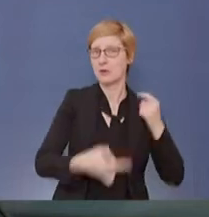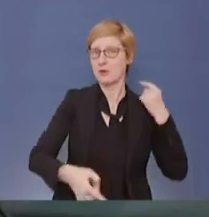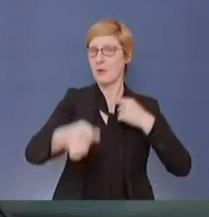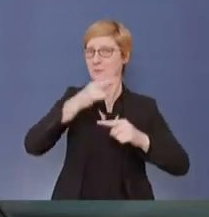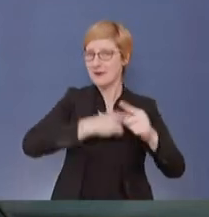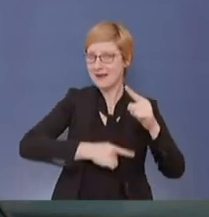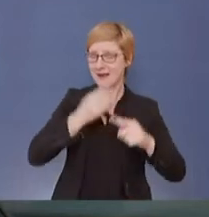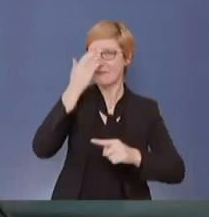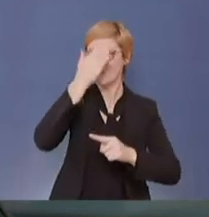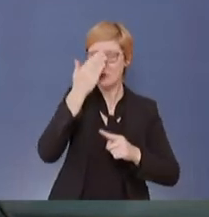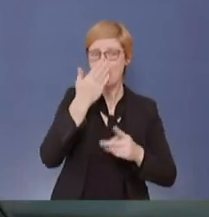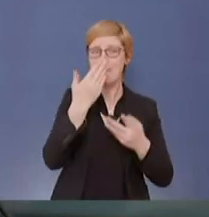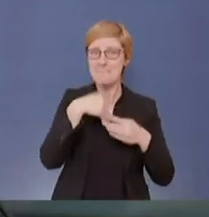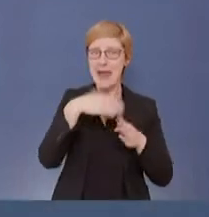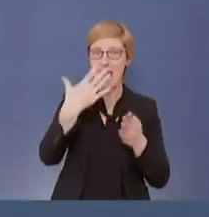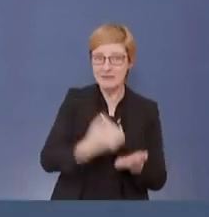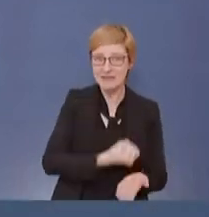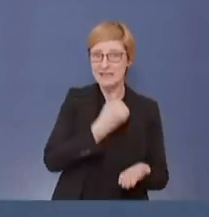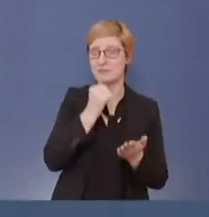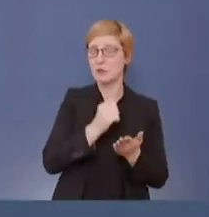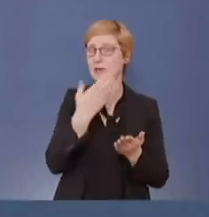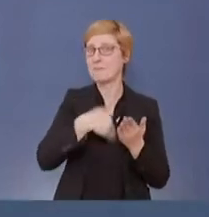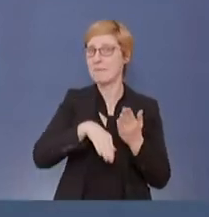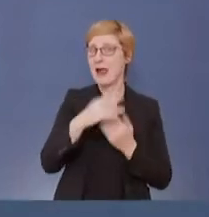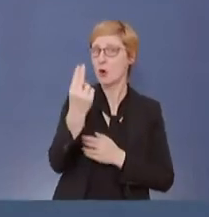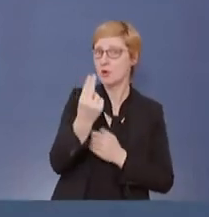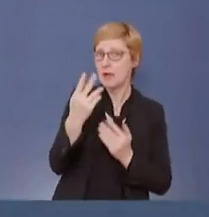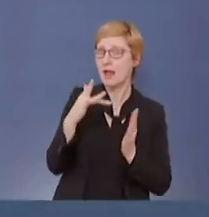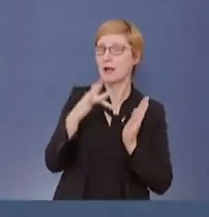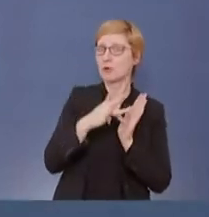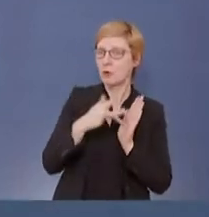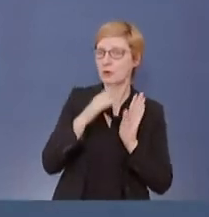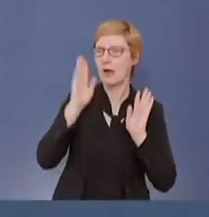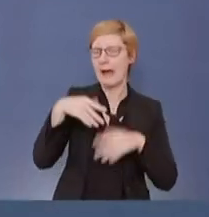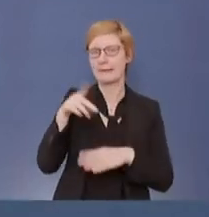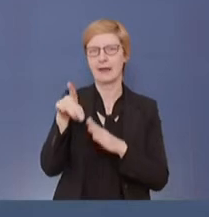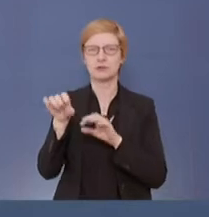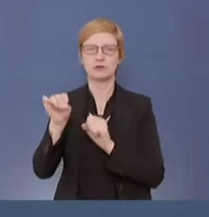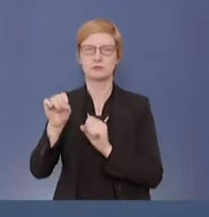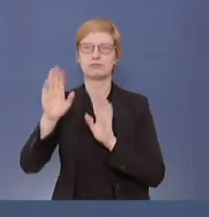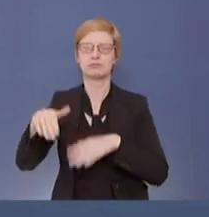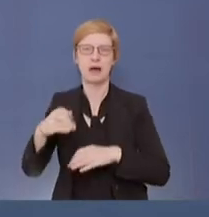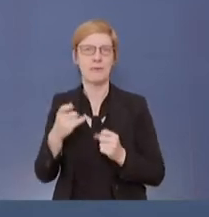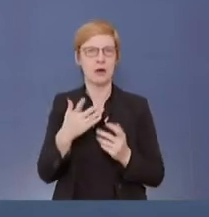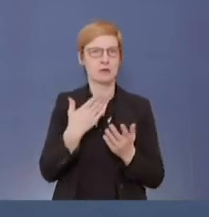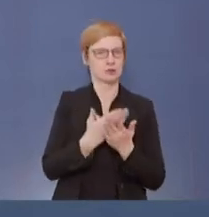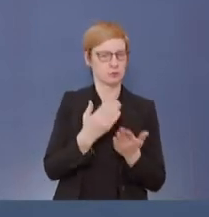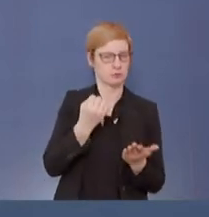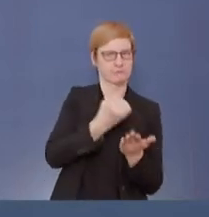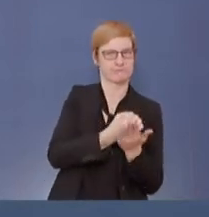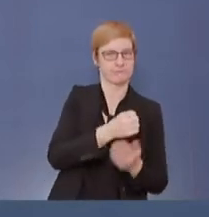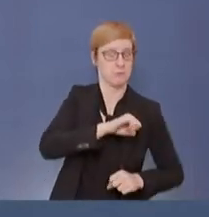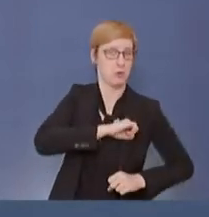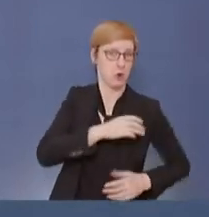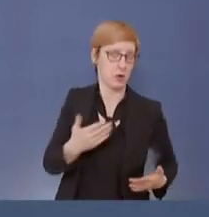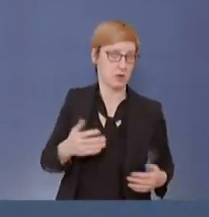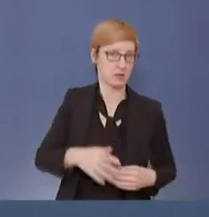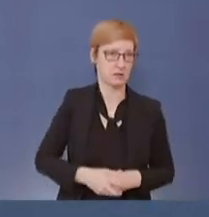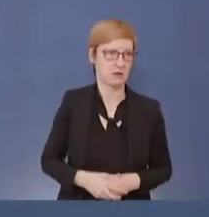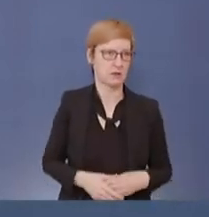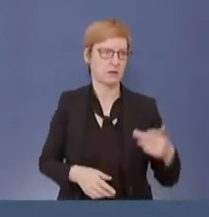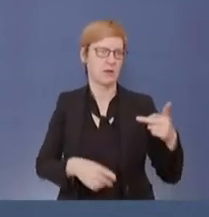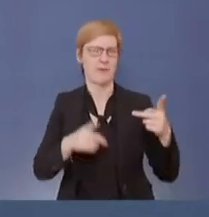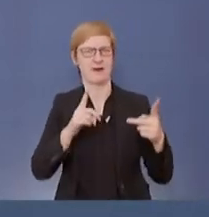sie aufzubohren? Also ich weiß nicht, was Sie als Erfolg bezeichnen, aber ich habe mir jetzt mal gerade die aktuellen Zahlen